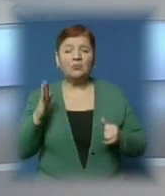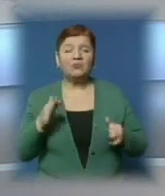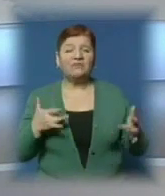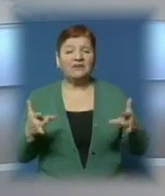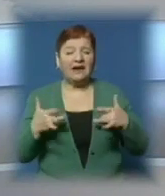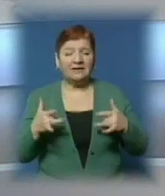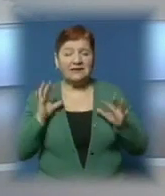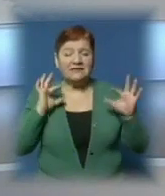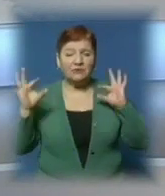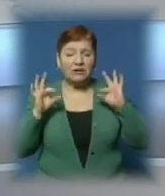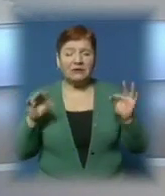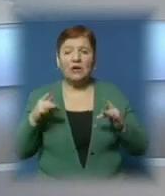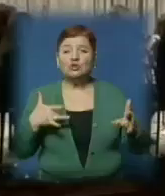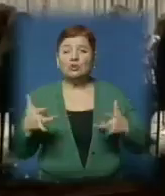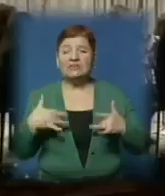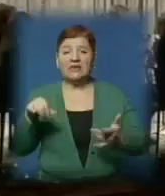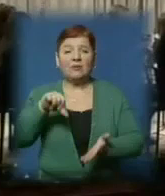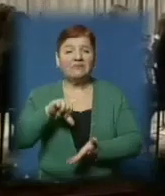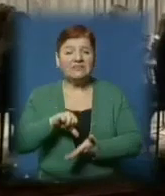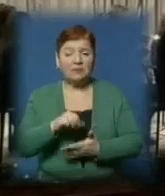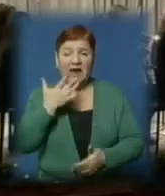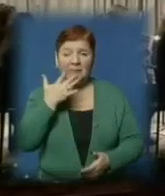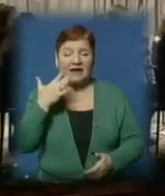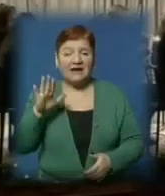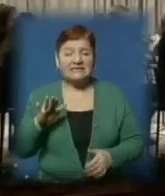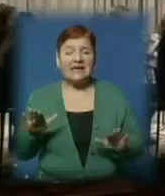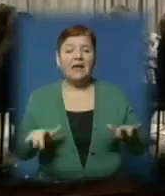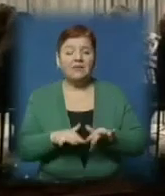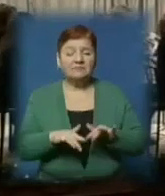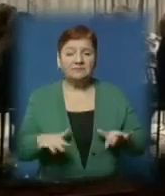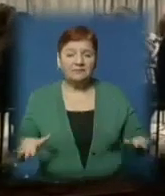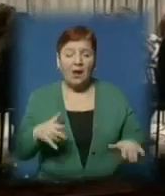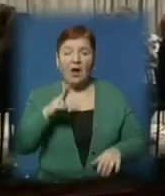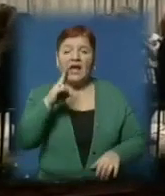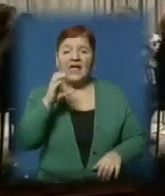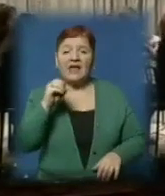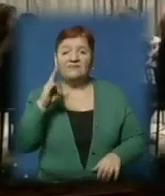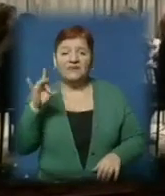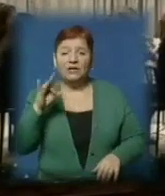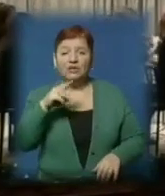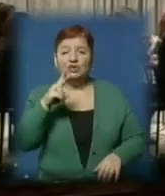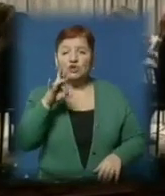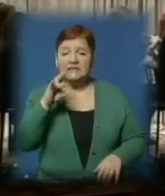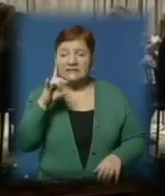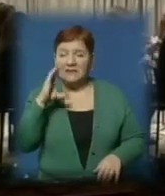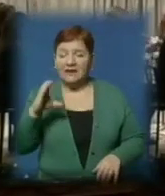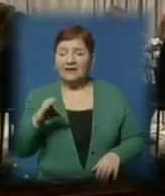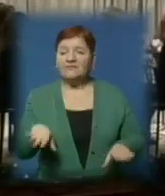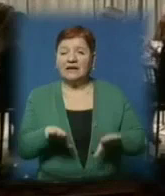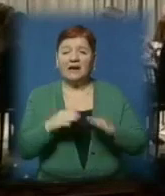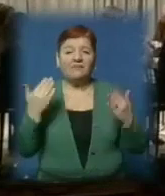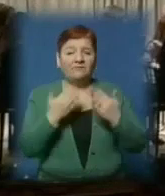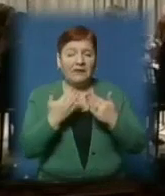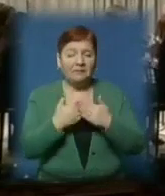Ввечері в Ужгороді виступить з концертом відомий американський композитор та піаніст Келвін Джонс. У програмі саундтреки до відомих